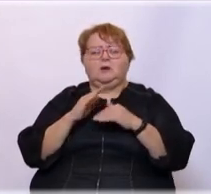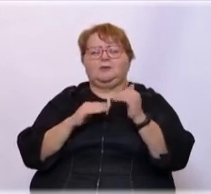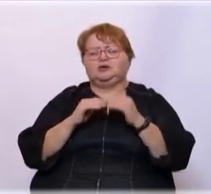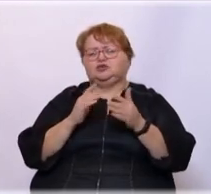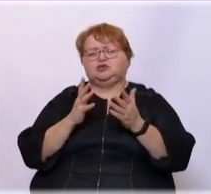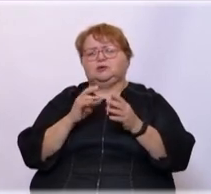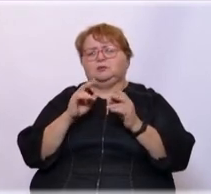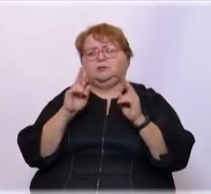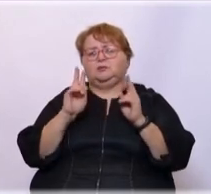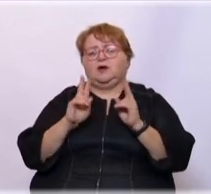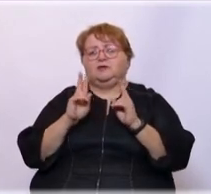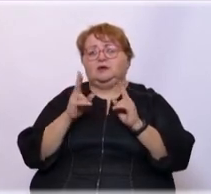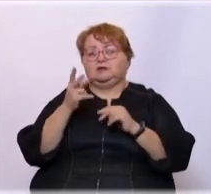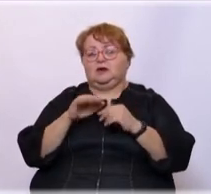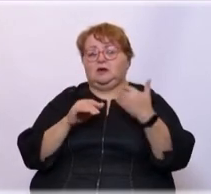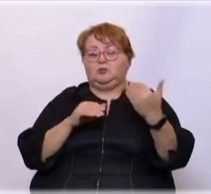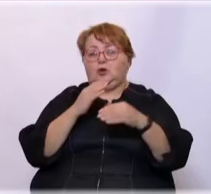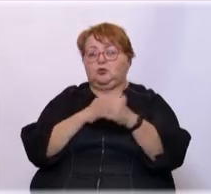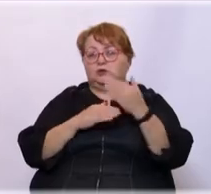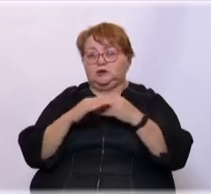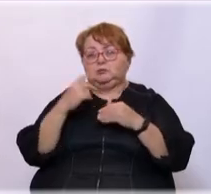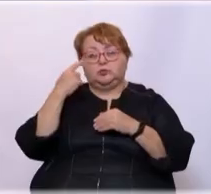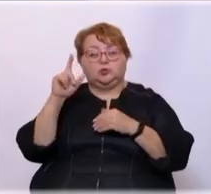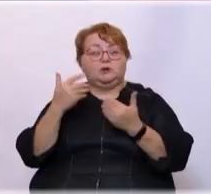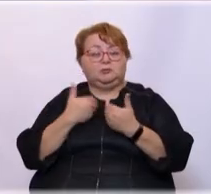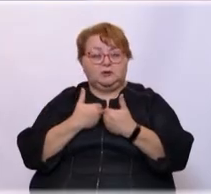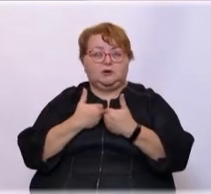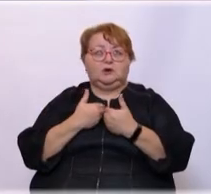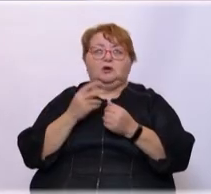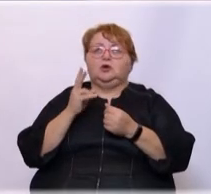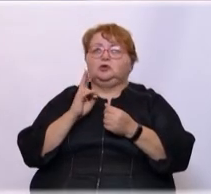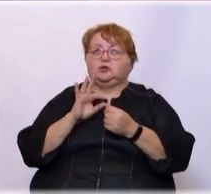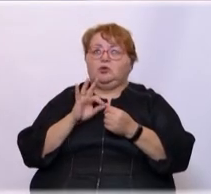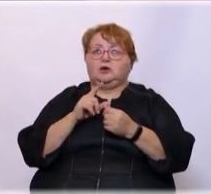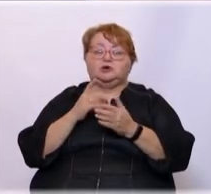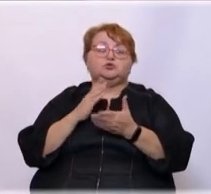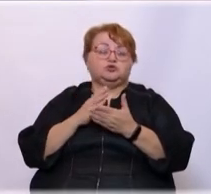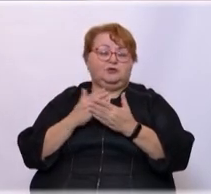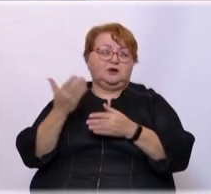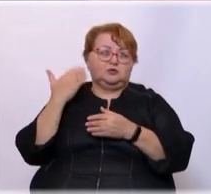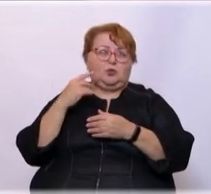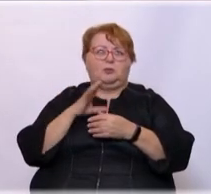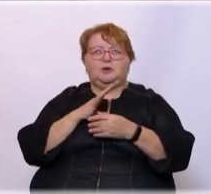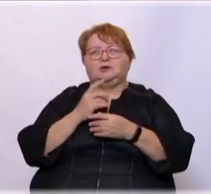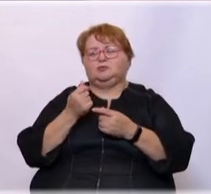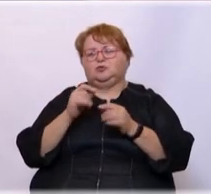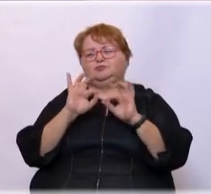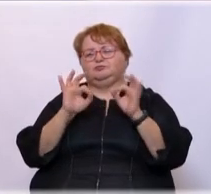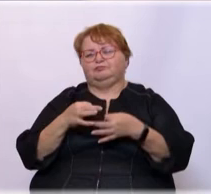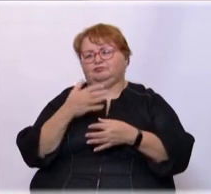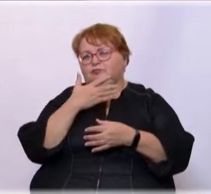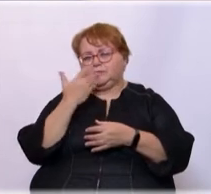практически правила для ампутантов разработали мы. Хотя они существовали, но они были несовершенны.